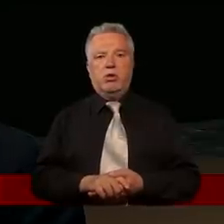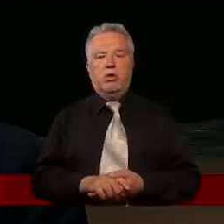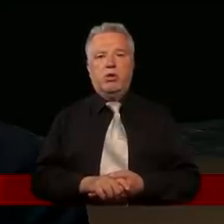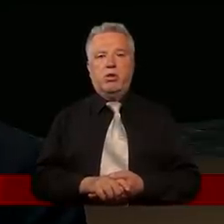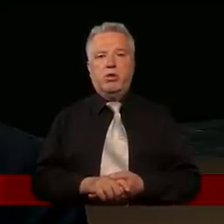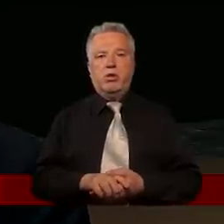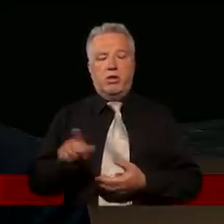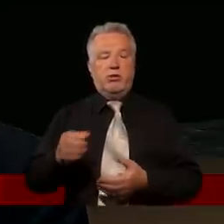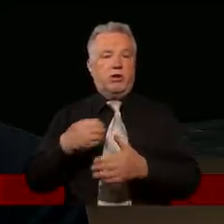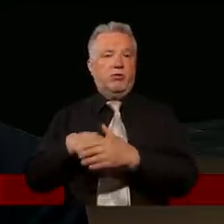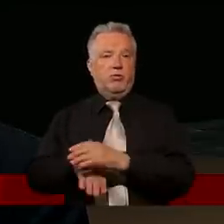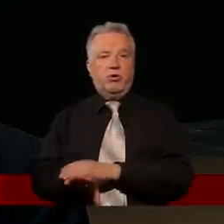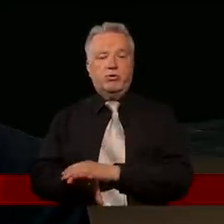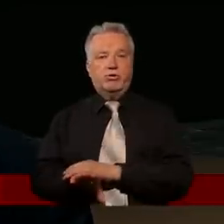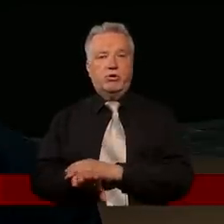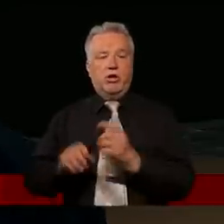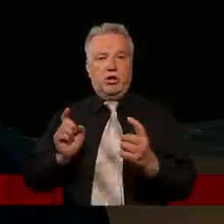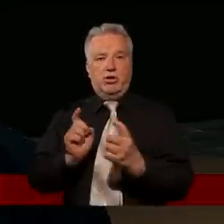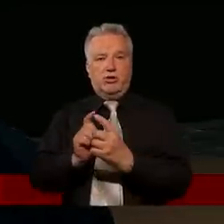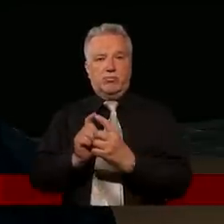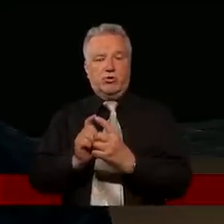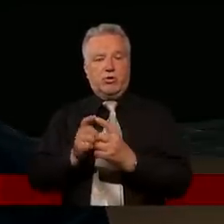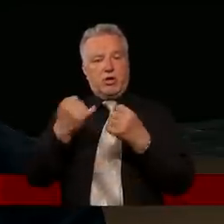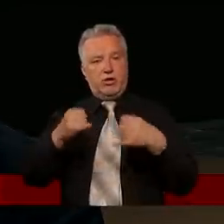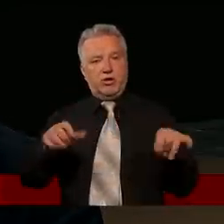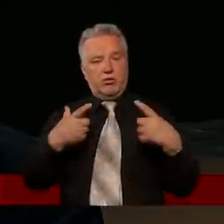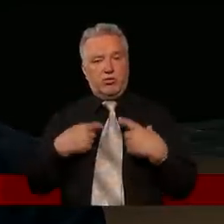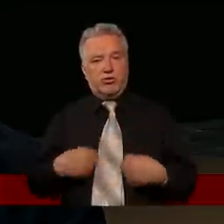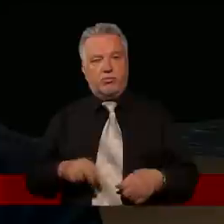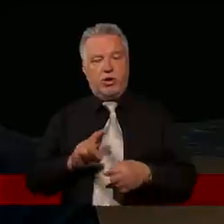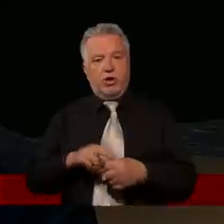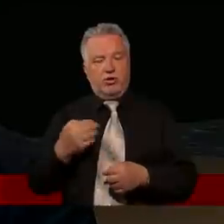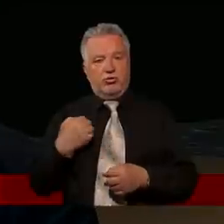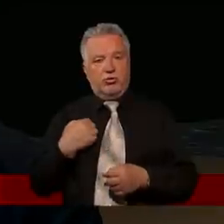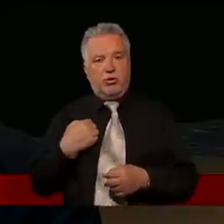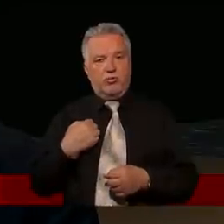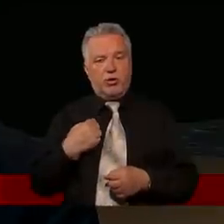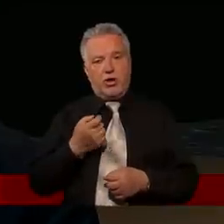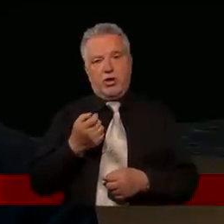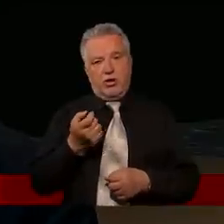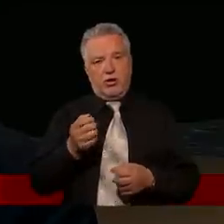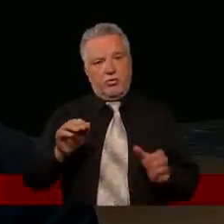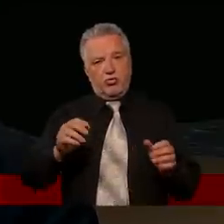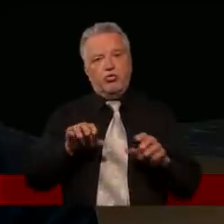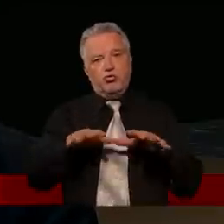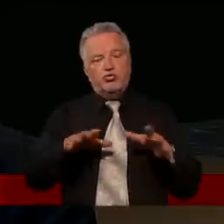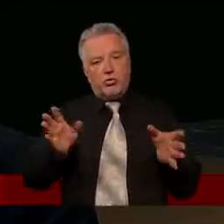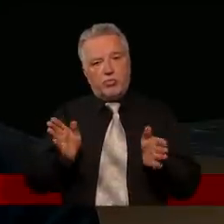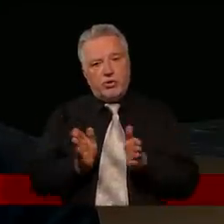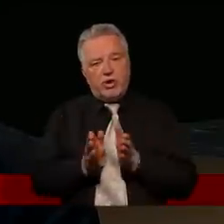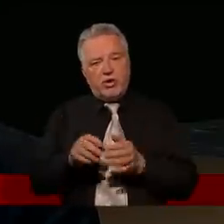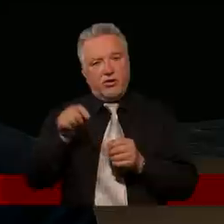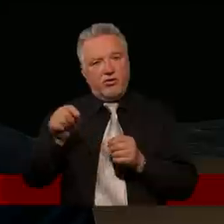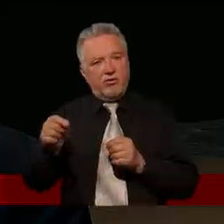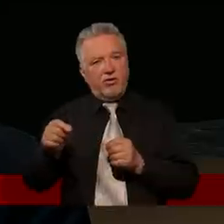dług. A tamten wychodzi, spotyka inną osobę, która też była mu dużo mniej winna i ją